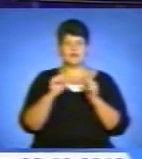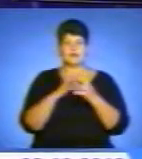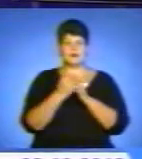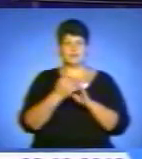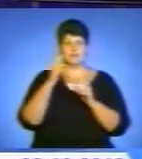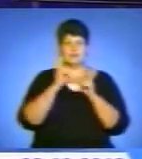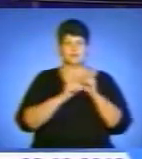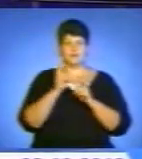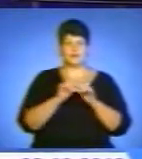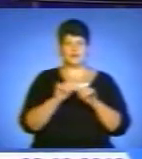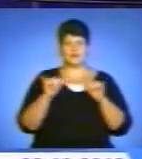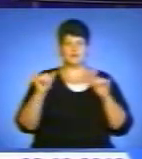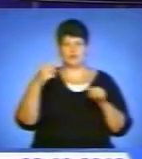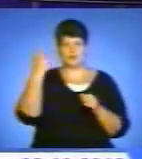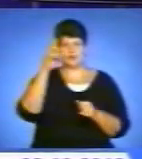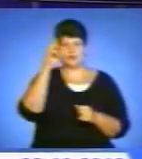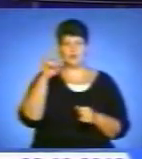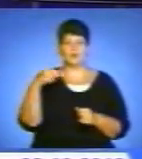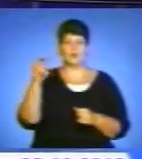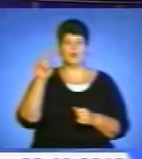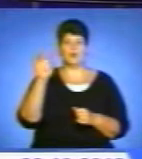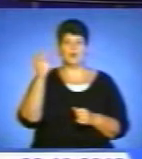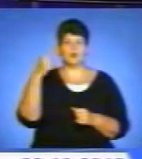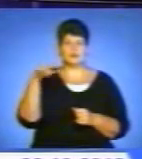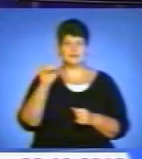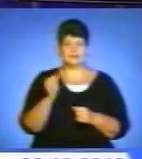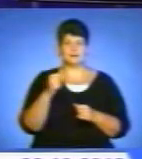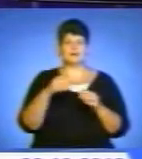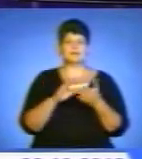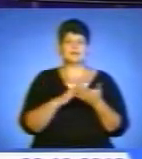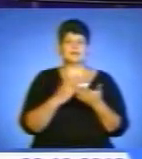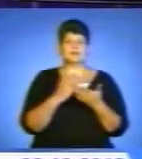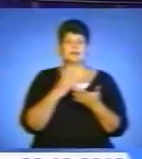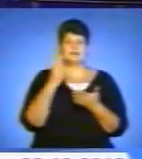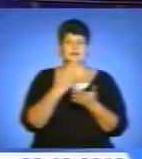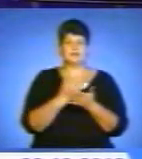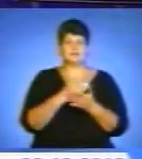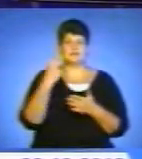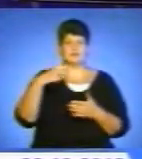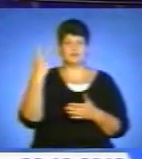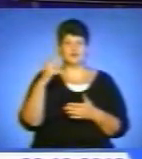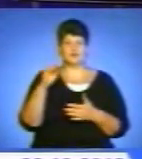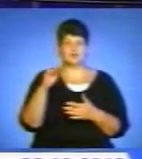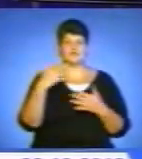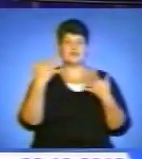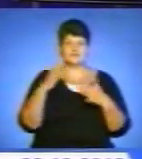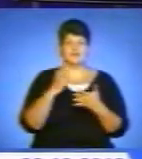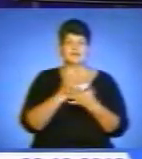адміністрації. Загалом з початку сезону цукроваріння станом на 22 жовтня в області вже переробили понад